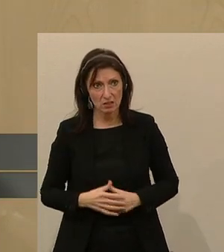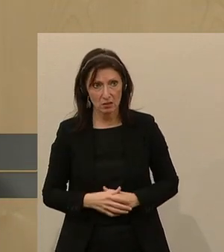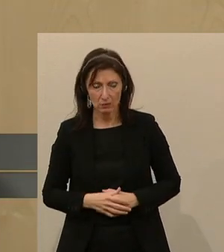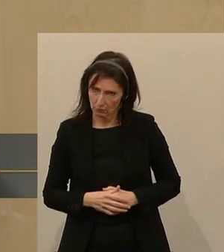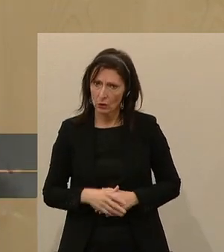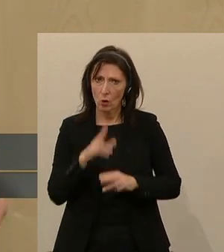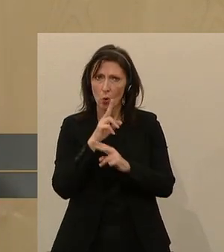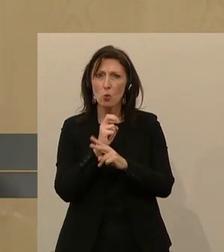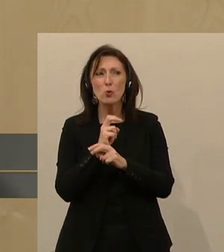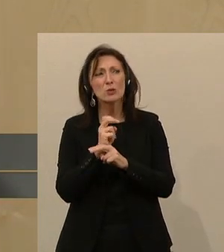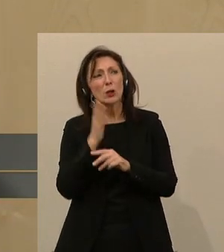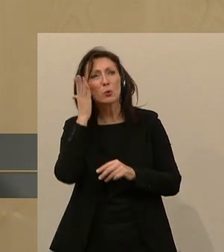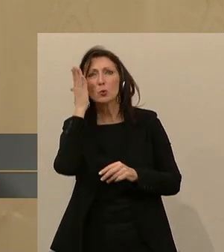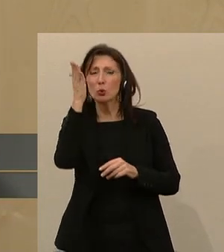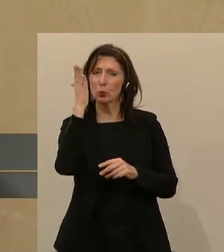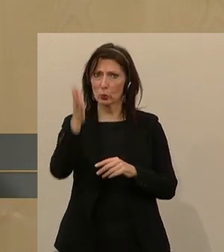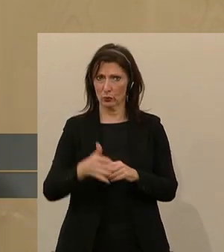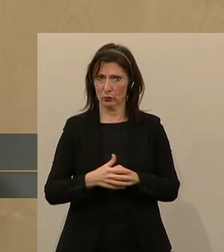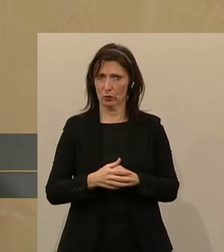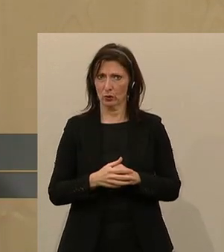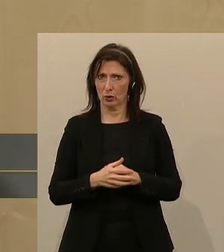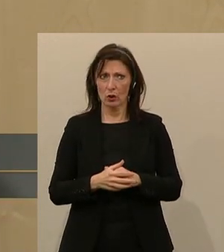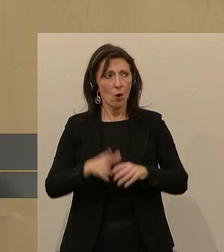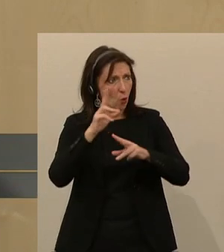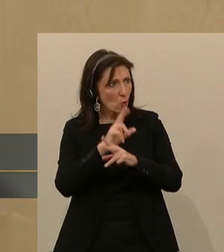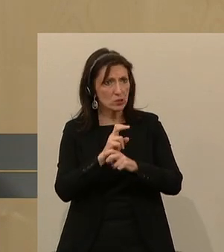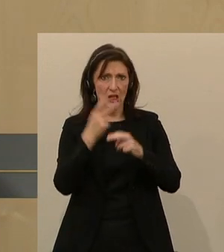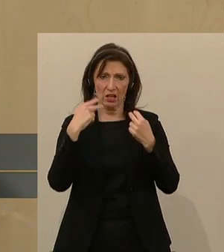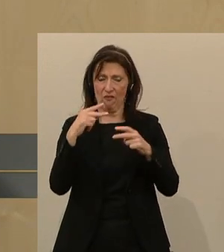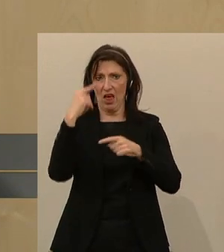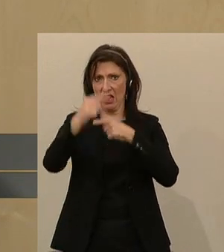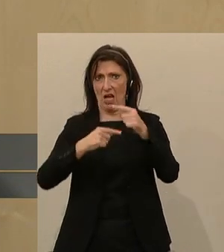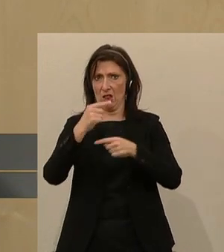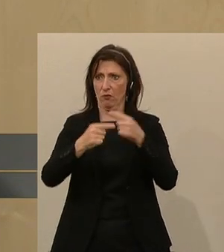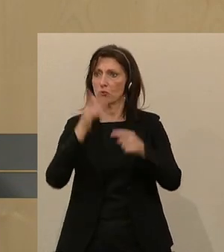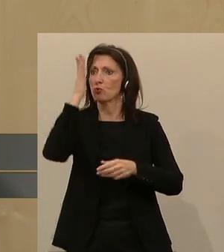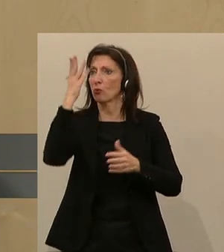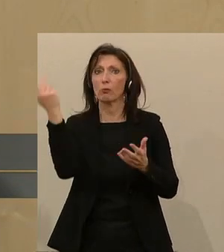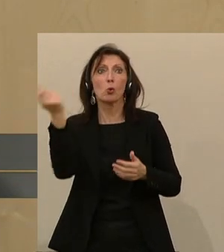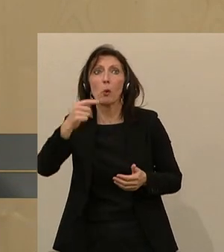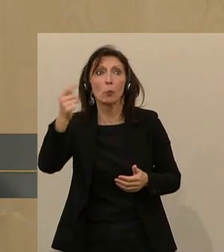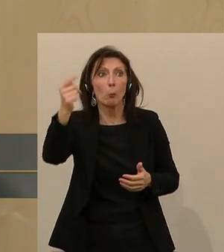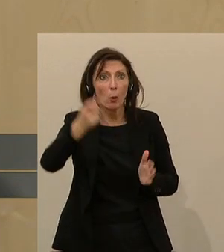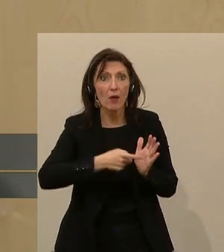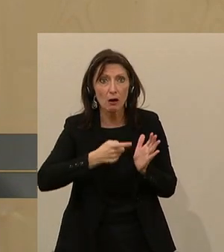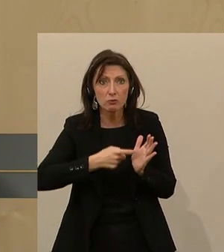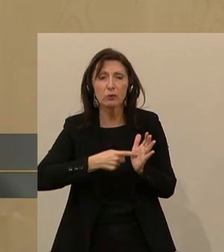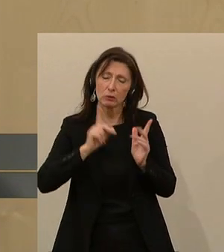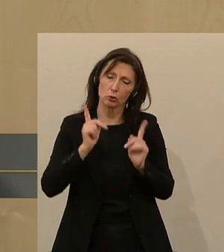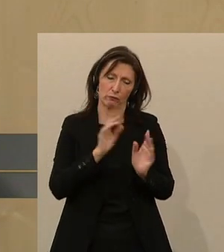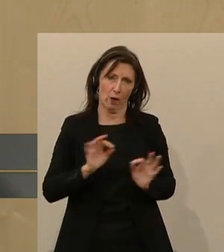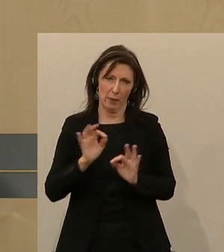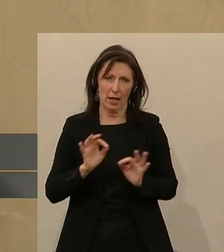die Entwicklung und Weiterentwicklung unseres Landes, auf die Zukunft zu herausfordern. Was Sie machen, ist, die